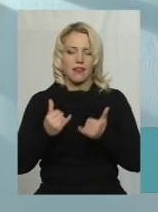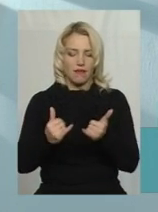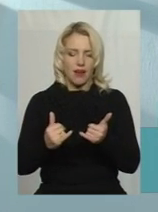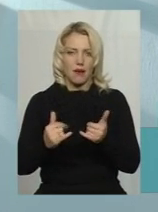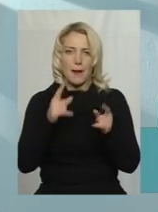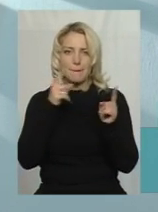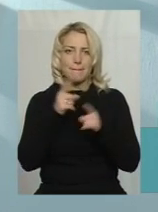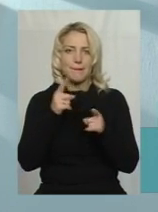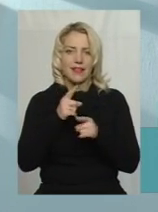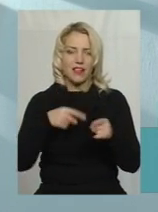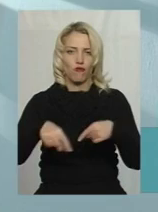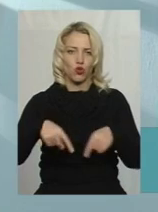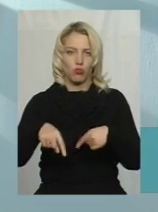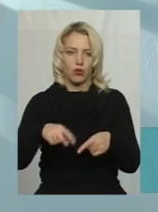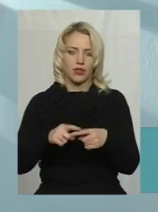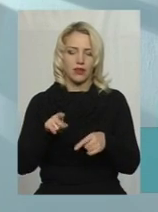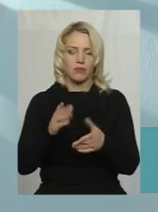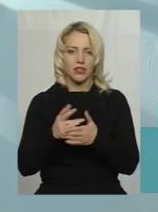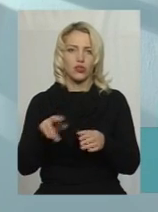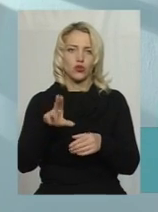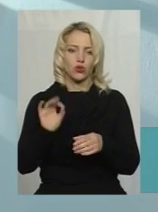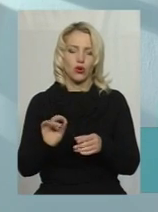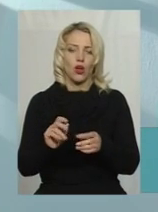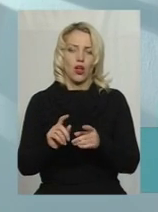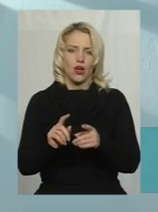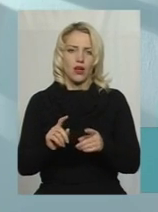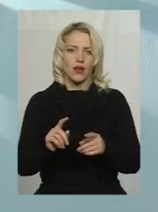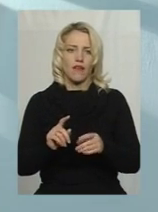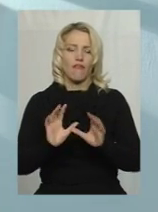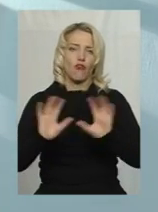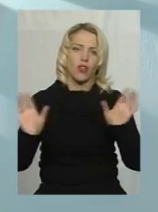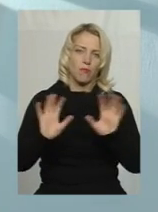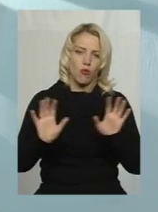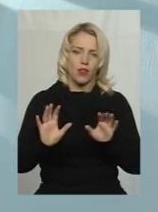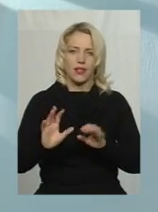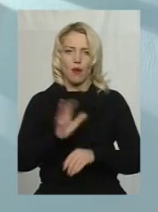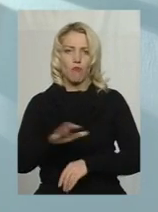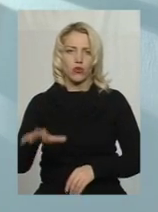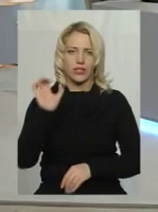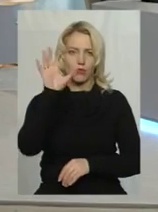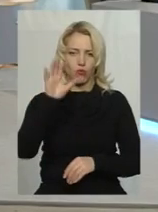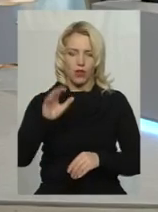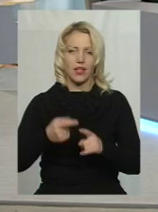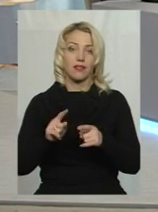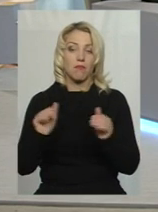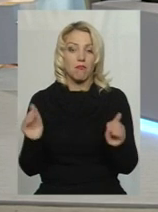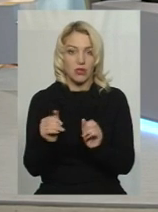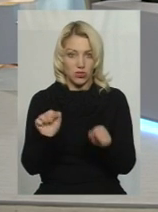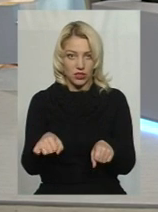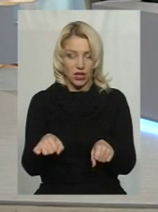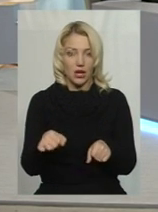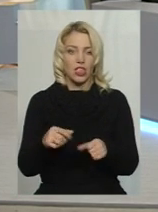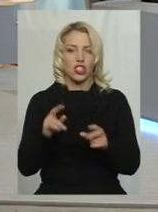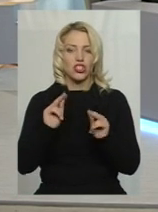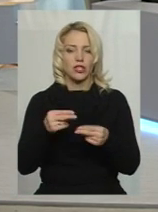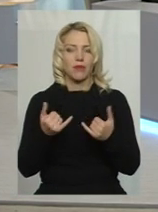поля. Там можна розглядати тільки питання щодо універсального майданчика волейбольного, баскетбольного поля. Воно йде трошечки менше, ніж для